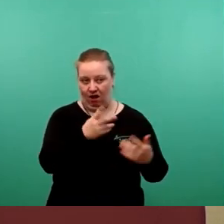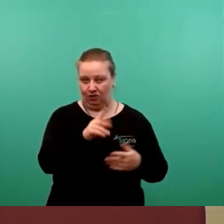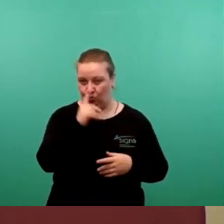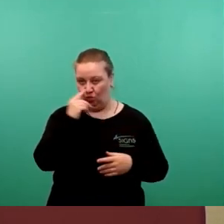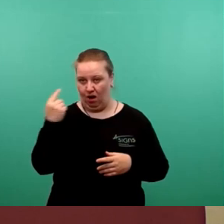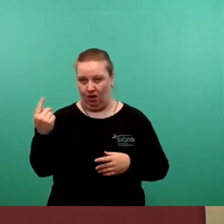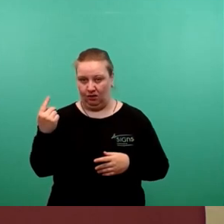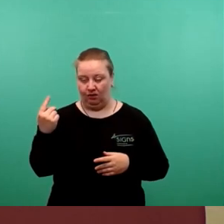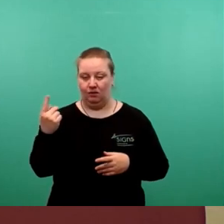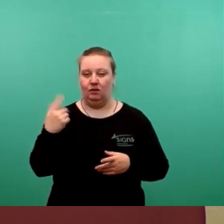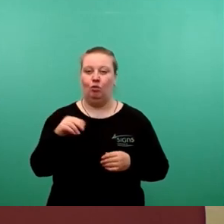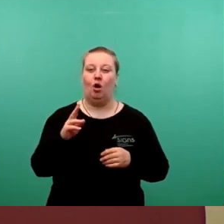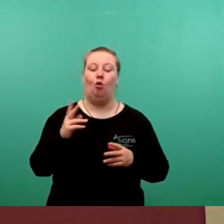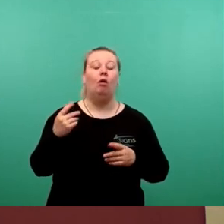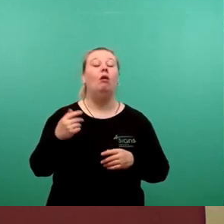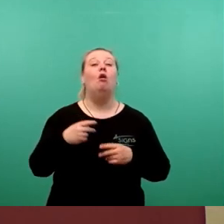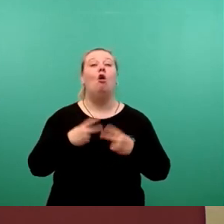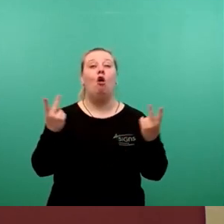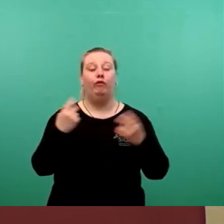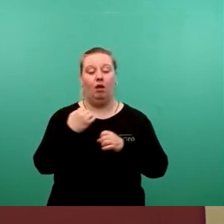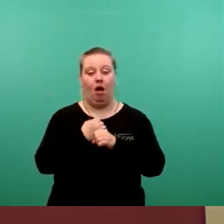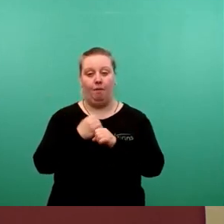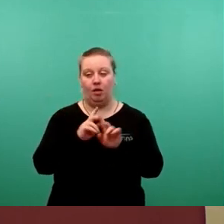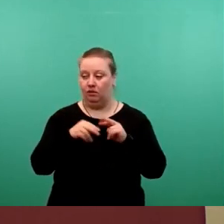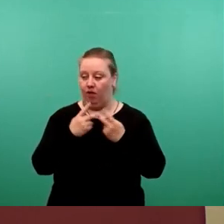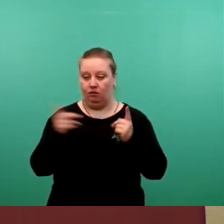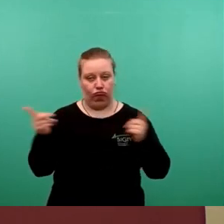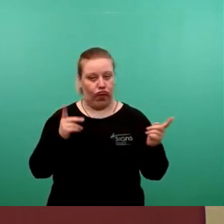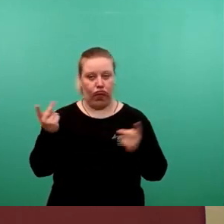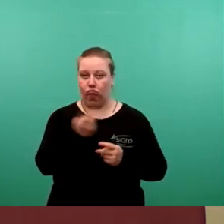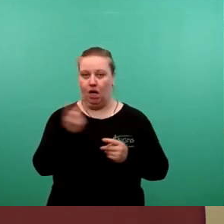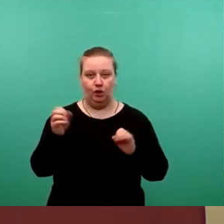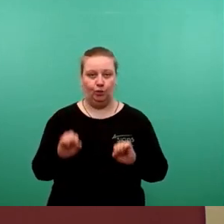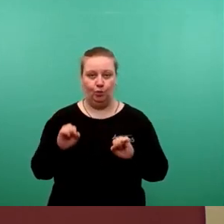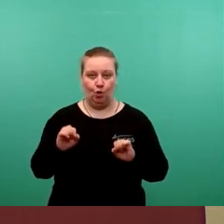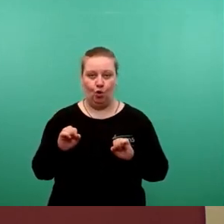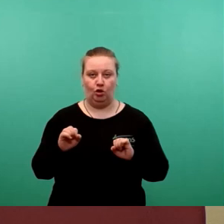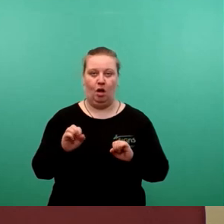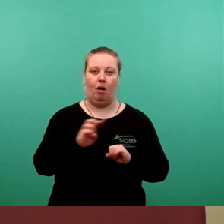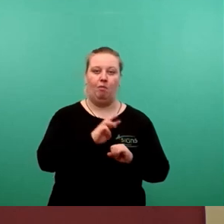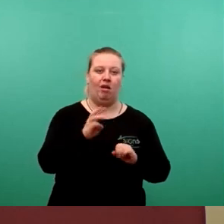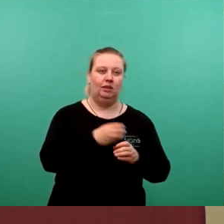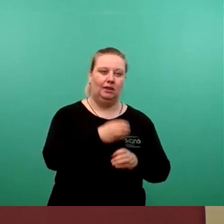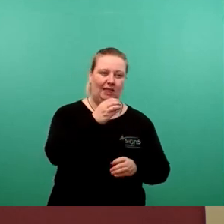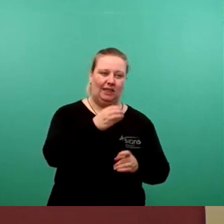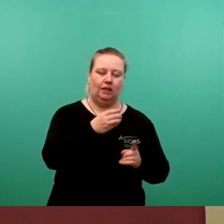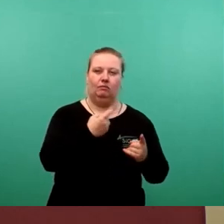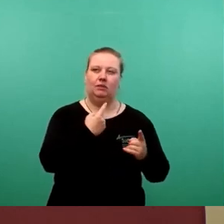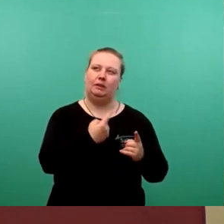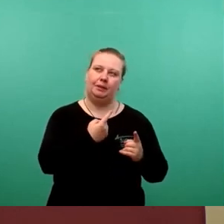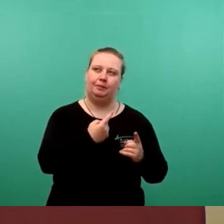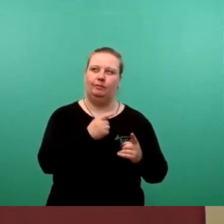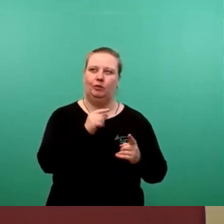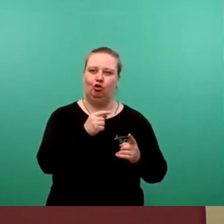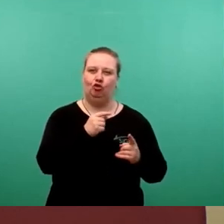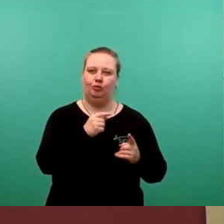Arbeitswelten sind in beiden Standorten möglich, anders als beim World Trade Center sind bei der